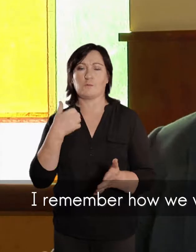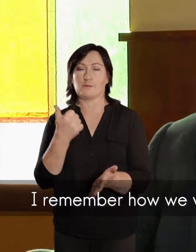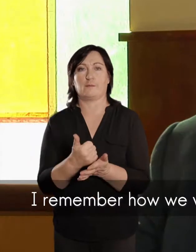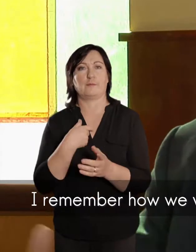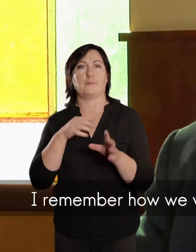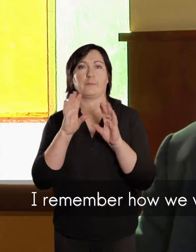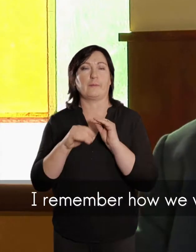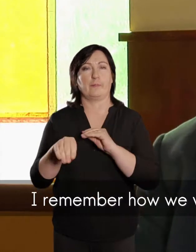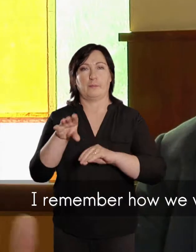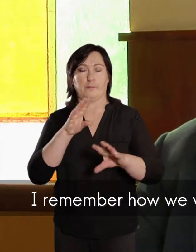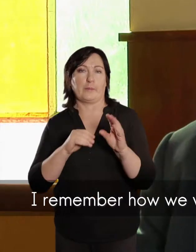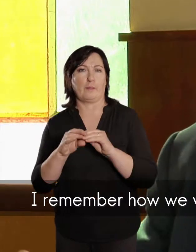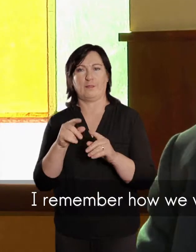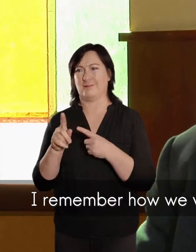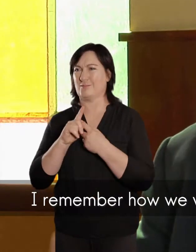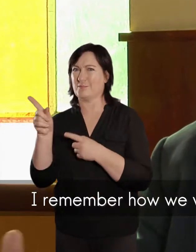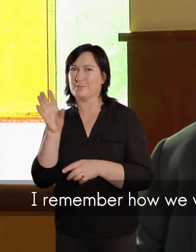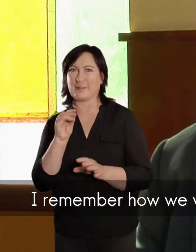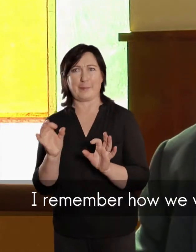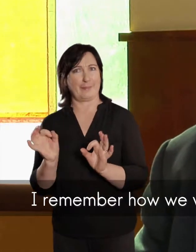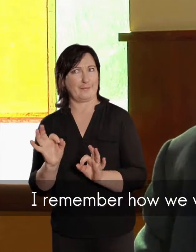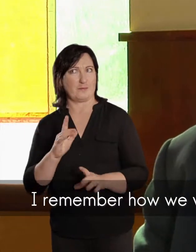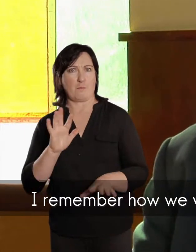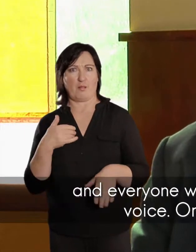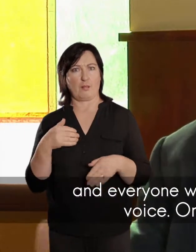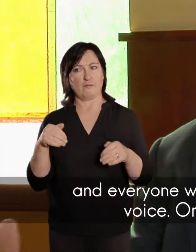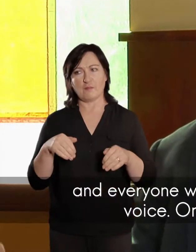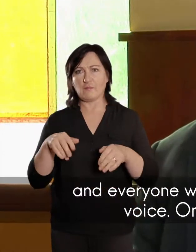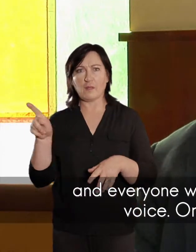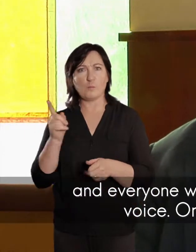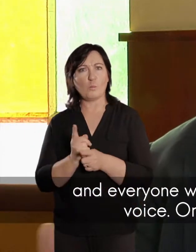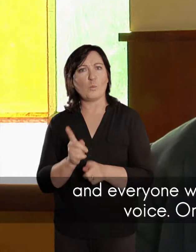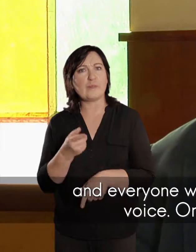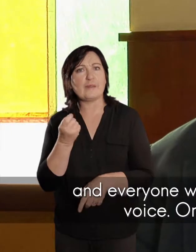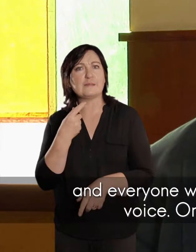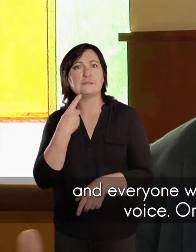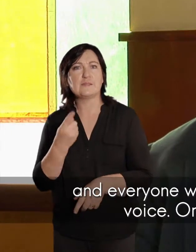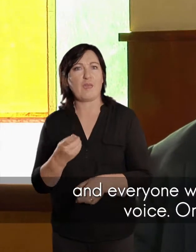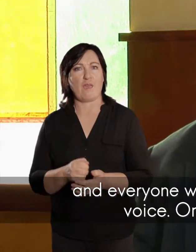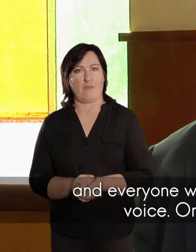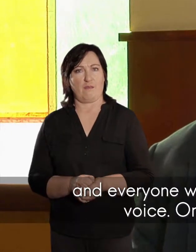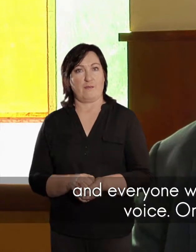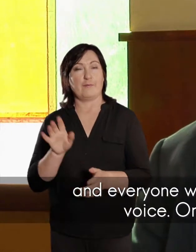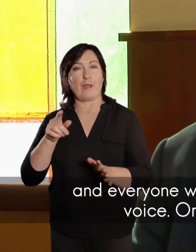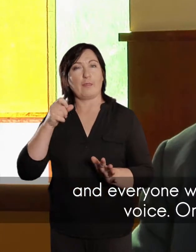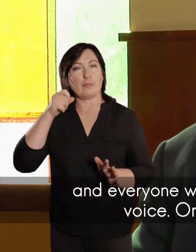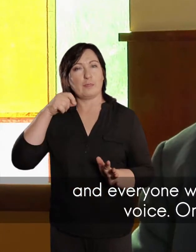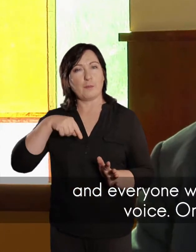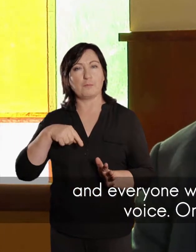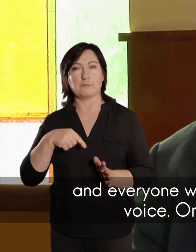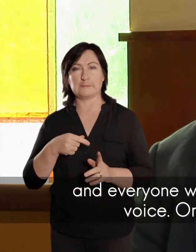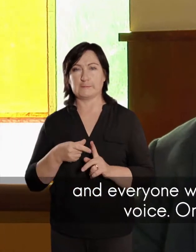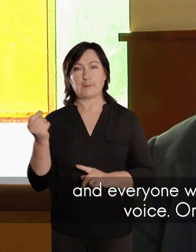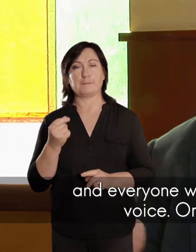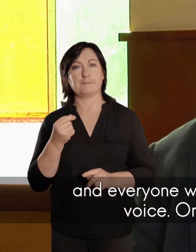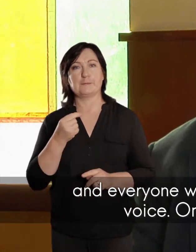gesprekke, gegaan het, en Dominie, het niks gesê nie. en, allemaal het gewacht, en afwachting. Voordat, hy diep,